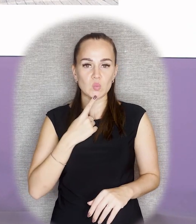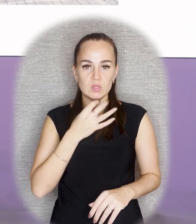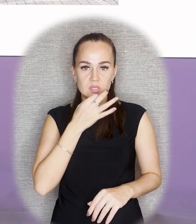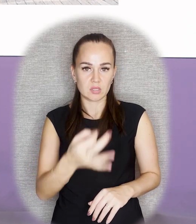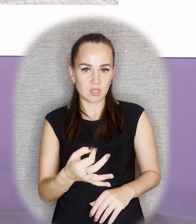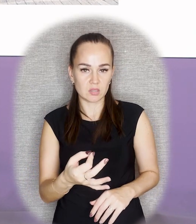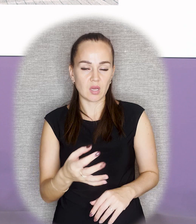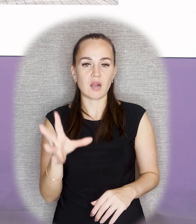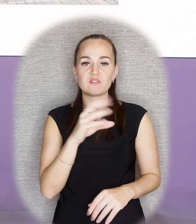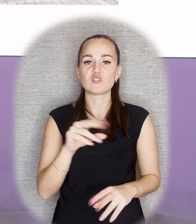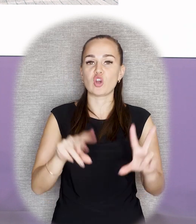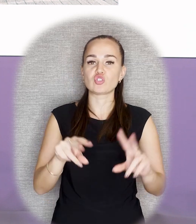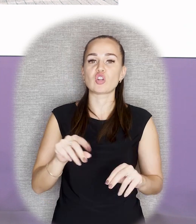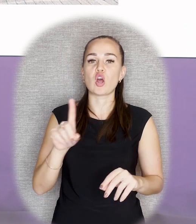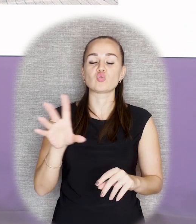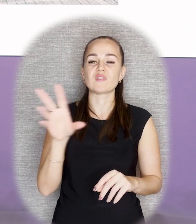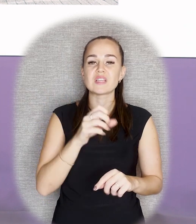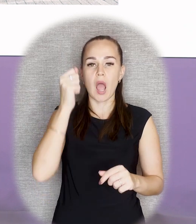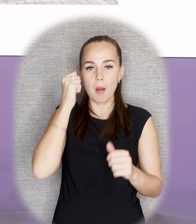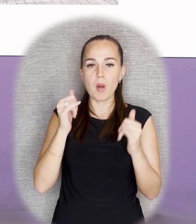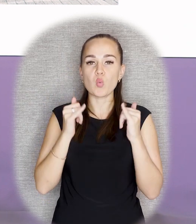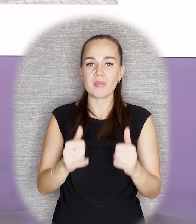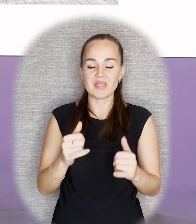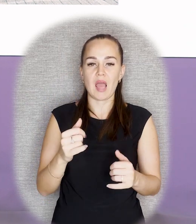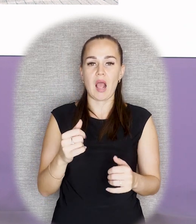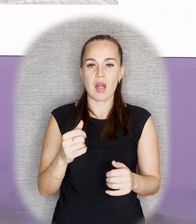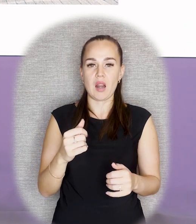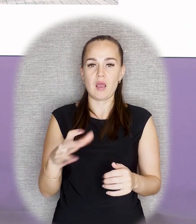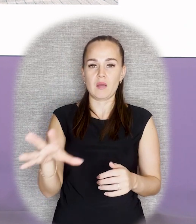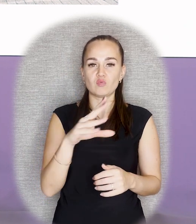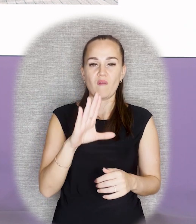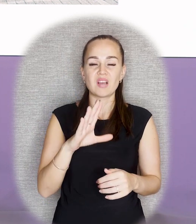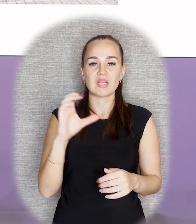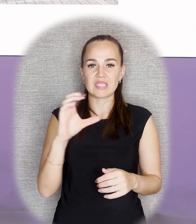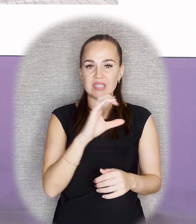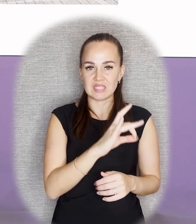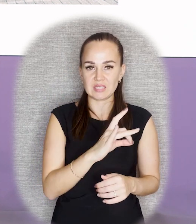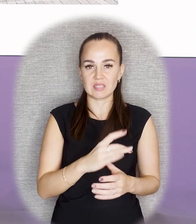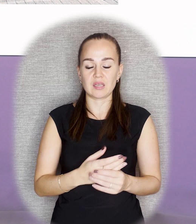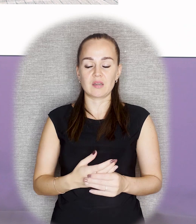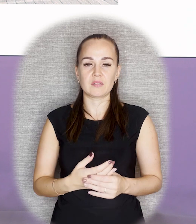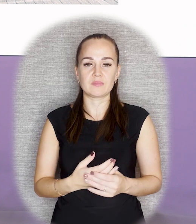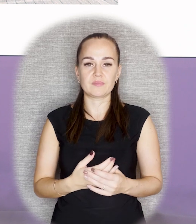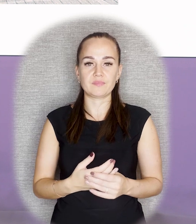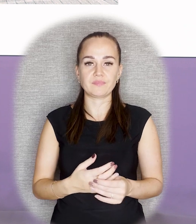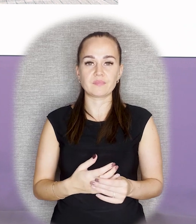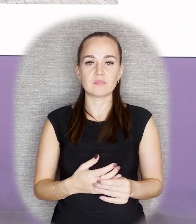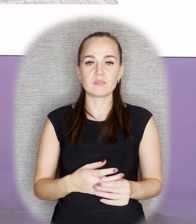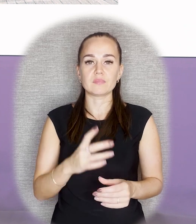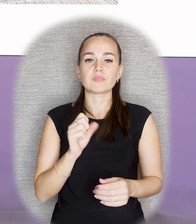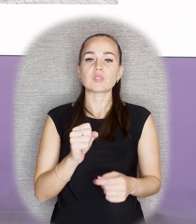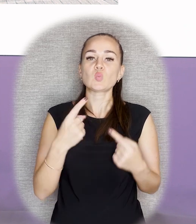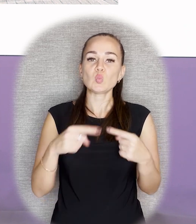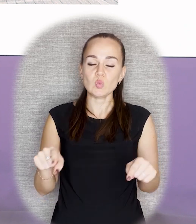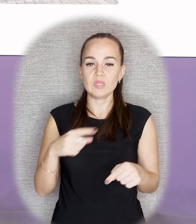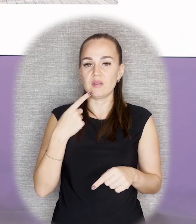историков искусства считают, что вся монументальная политика Советской России это продолжение ленинской идеи, это